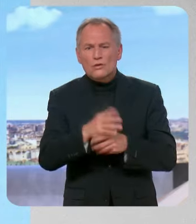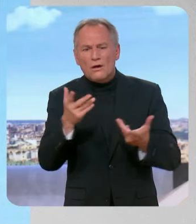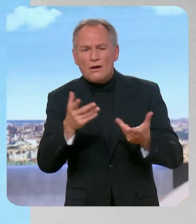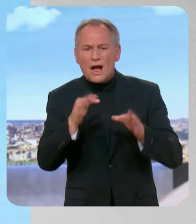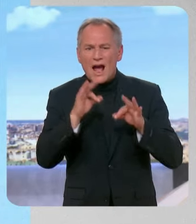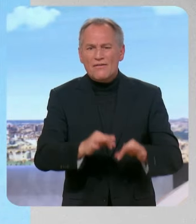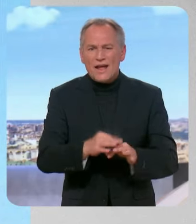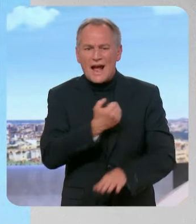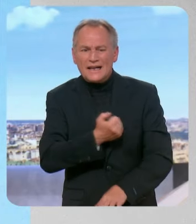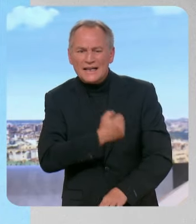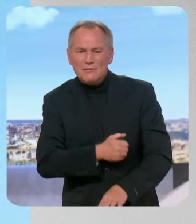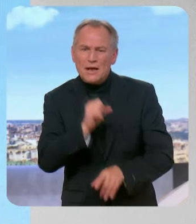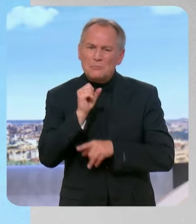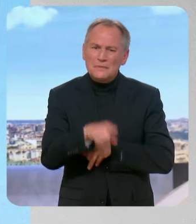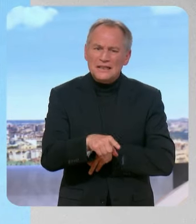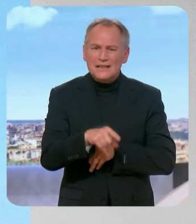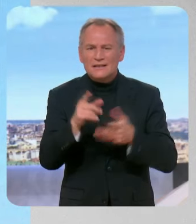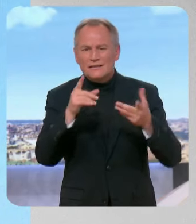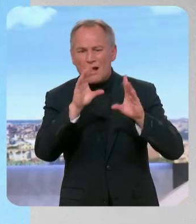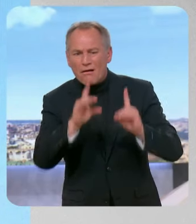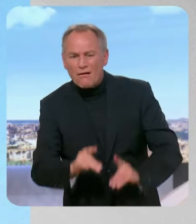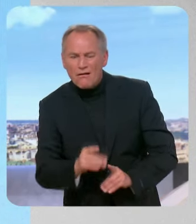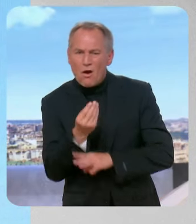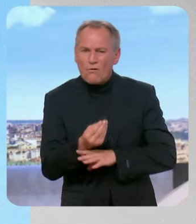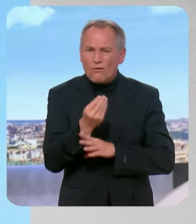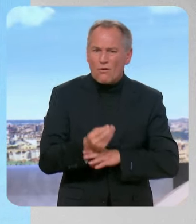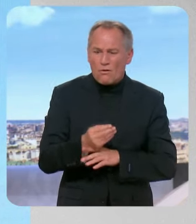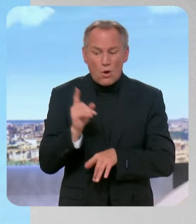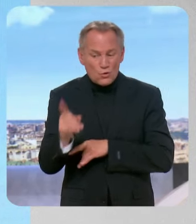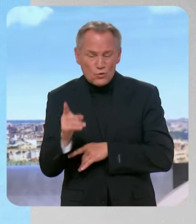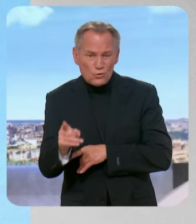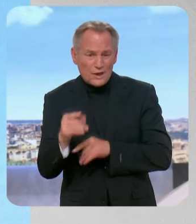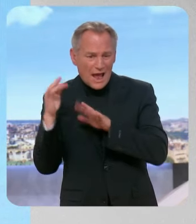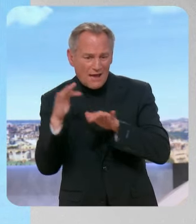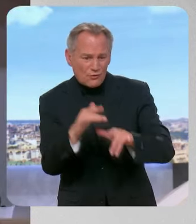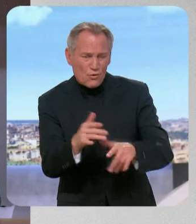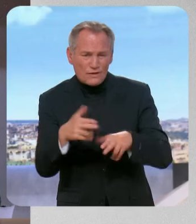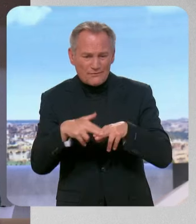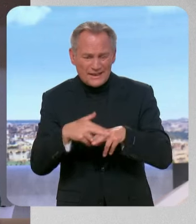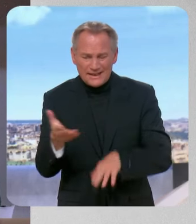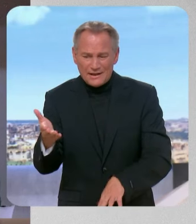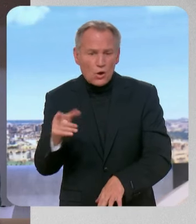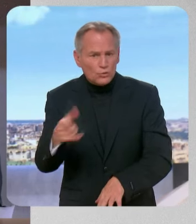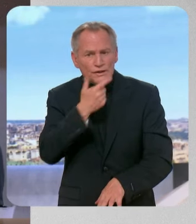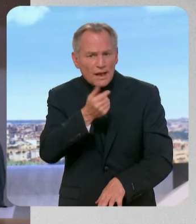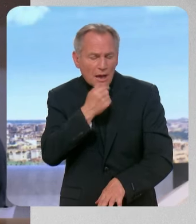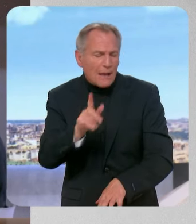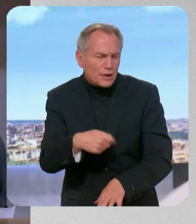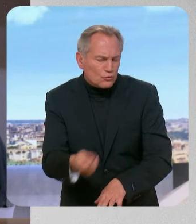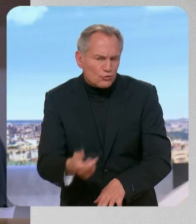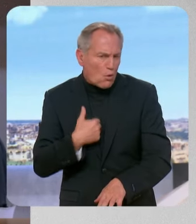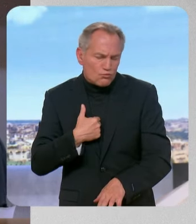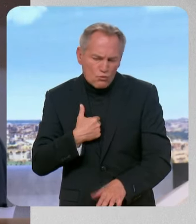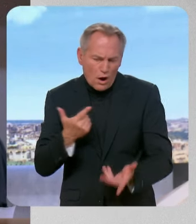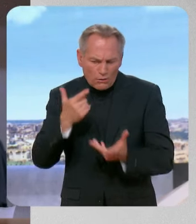Il se trouve qu'il s'est trompé, y compris au sein de son groupe. Il est isolé, il ne pèse pas. C'est un influenceur sans influence. quelqu'un de très sympathique, pour qui j'ai